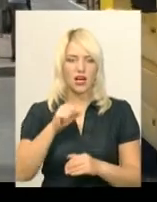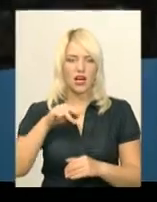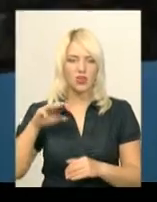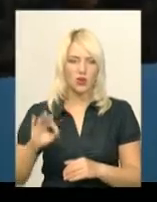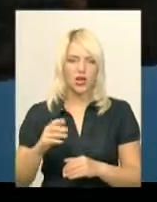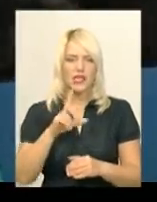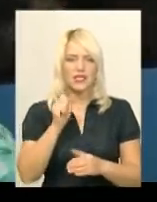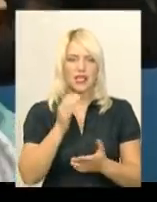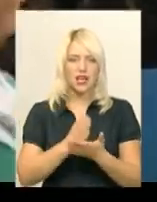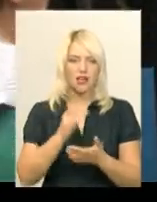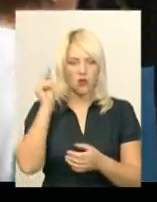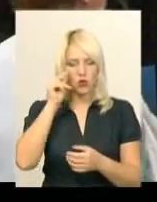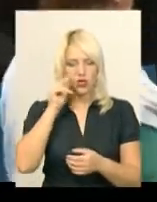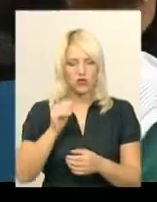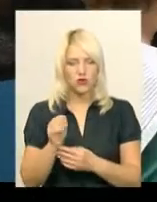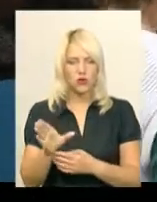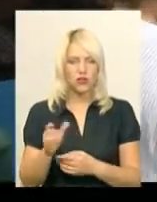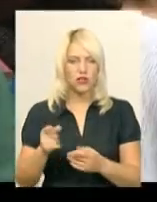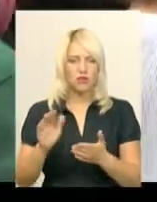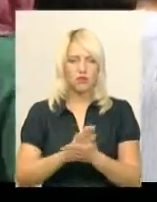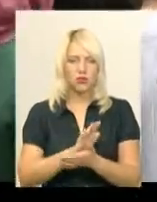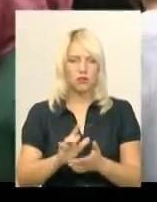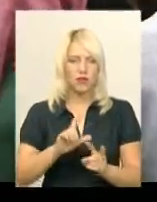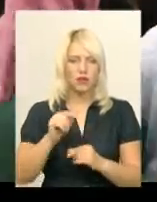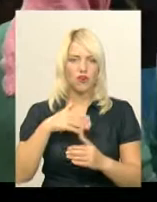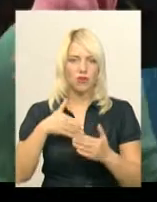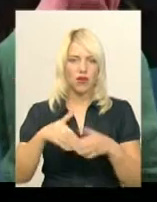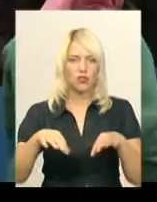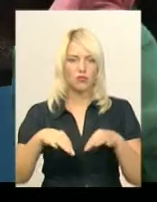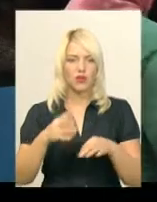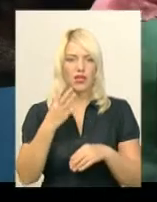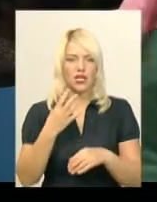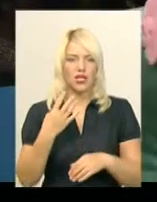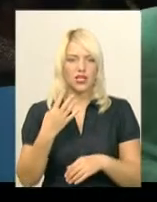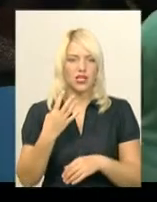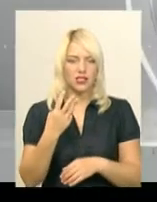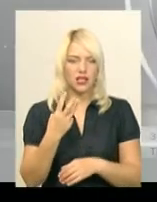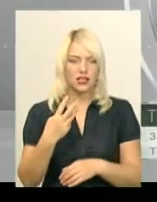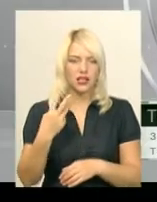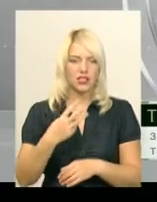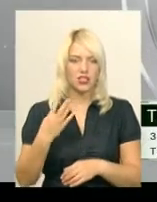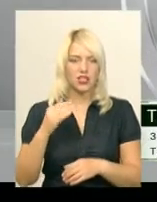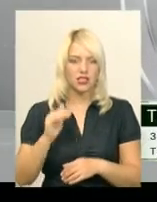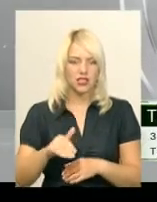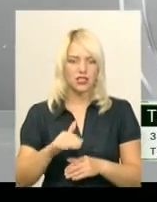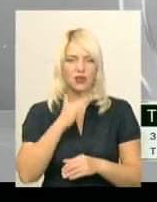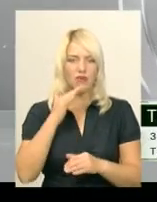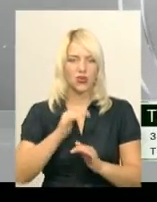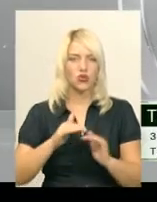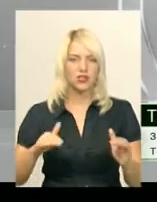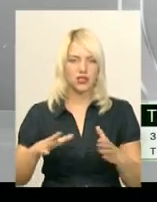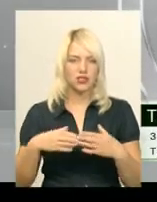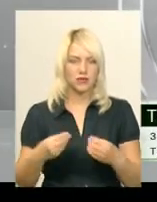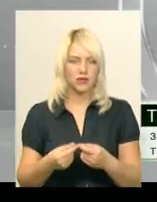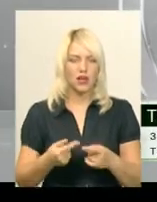учнівського квитка. Безоплатно їздять у громадському транспорт близько 1400 дітей з багатодітних родин. Згідно чинного законодавства,